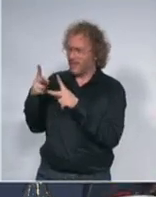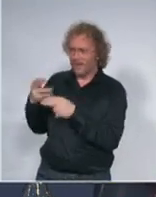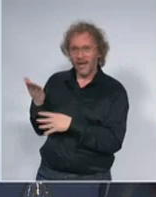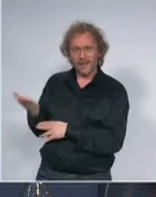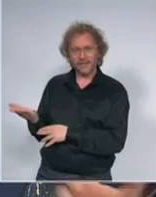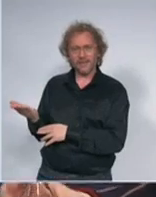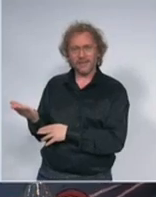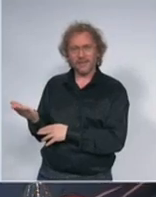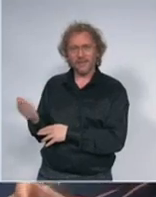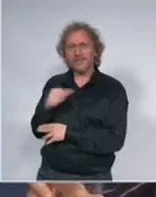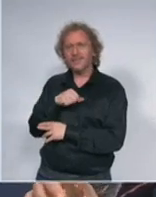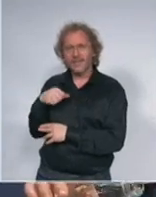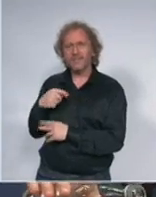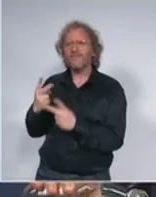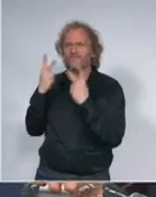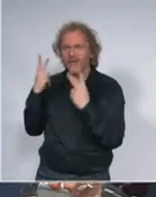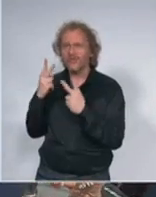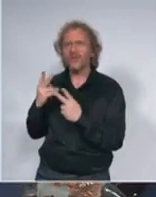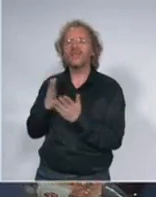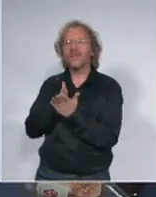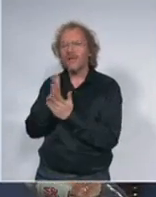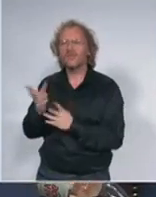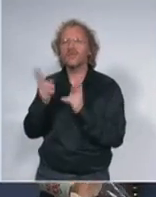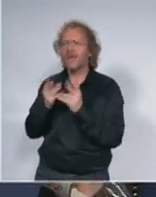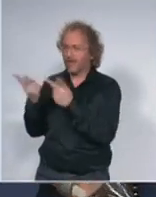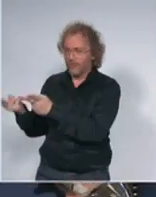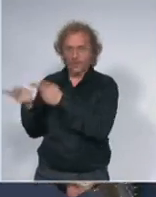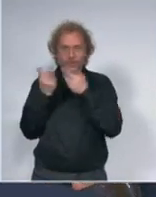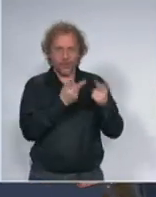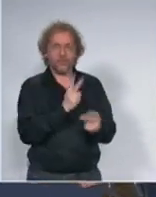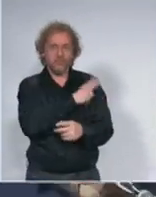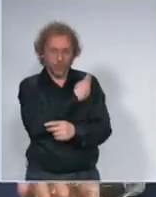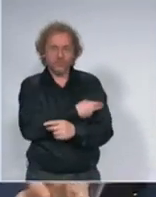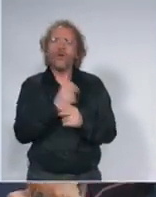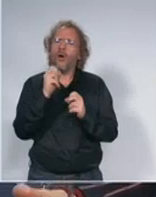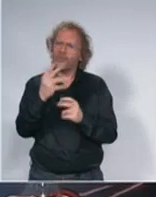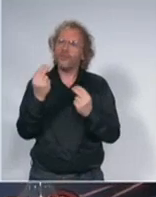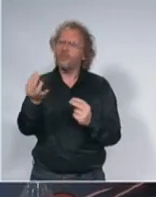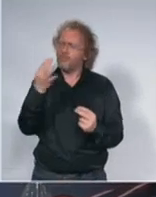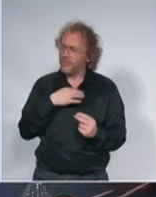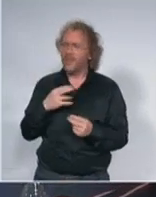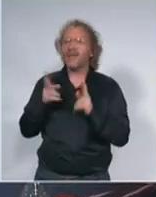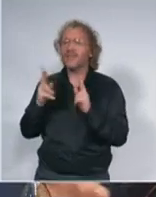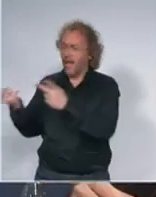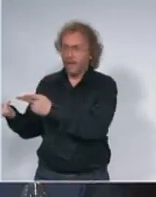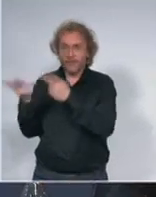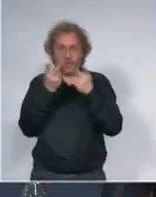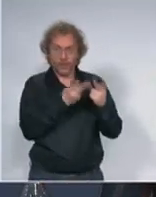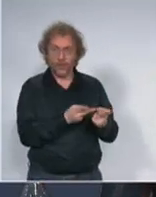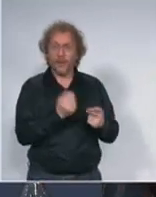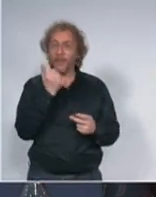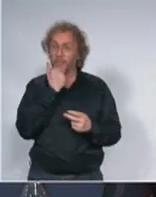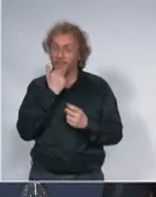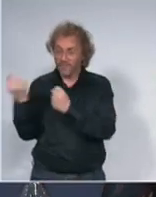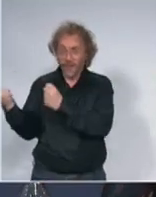važno način na koji će oni biti prevezeni dobro ste pitali ima različiti načine od privatni preko taksista